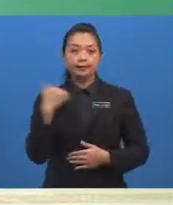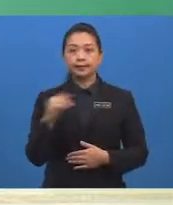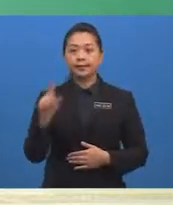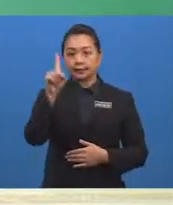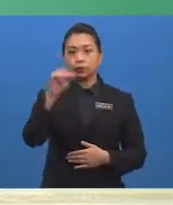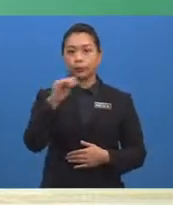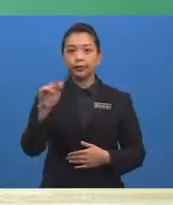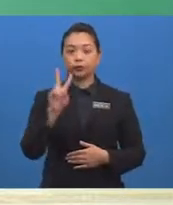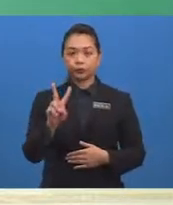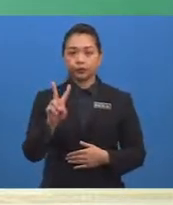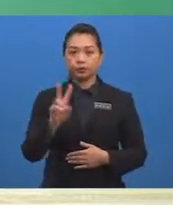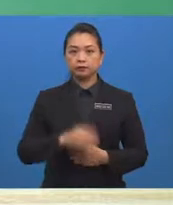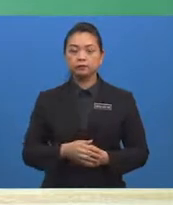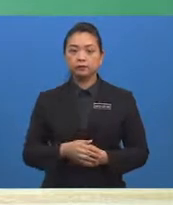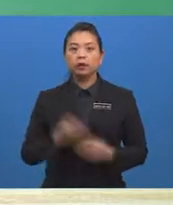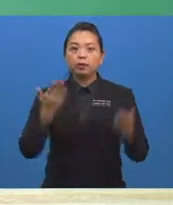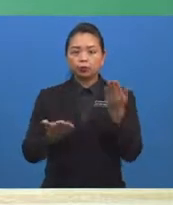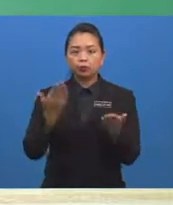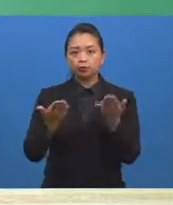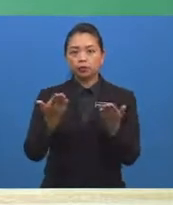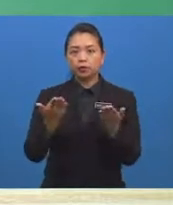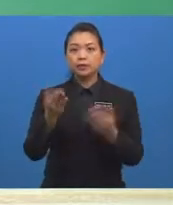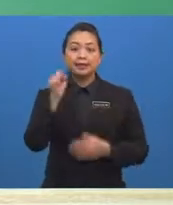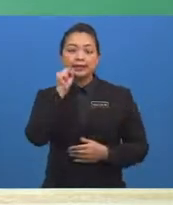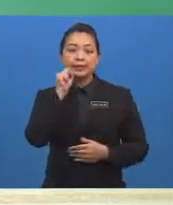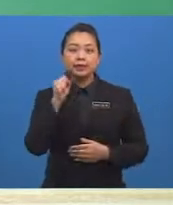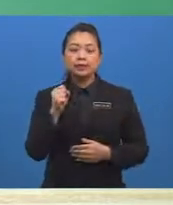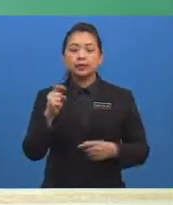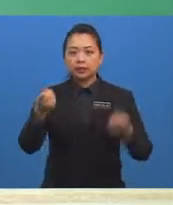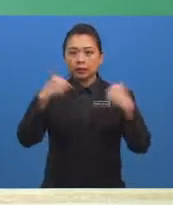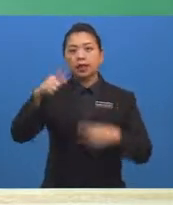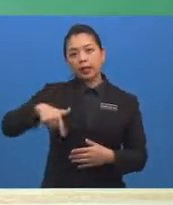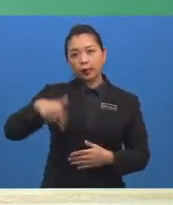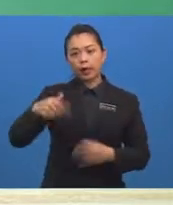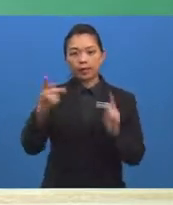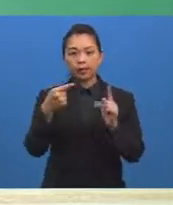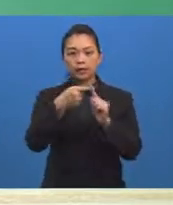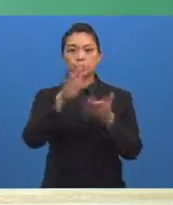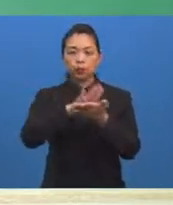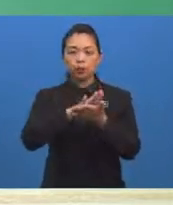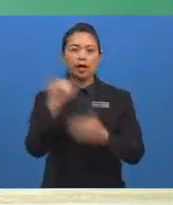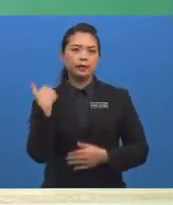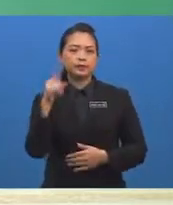Manakala kebarangkalian Siti hadir lewat ke sekolah adalah satu per dua